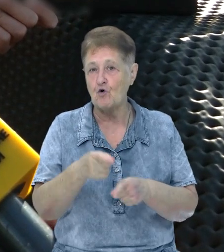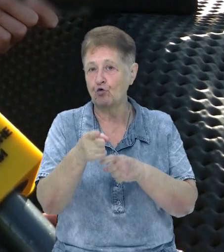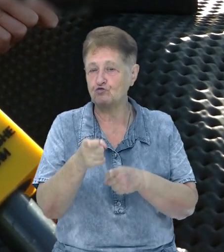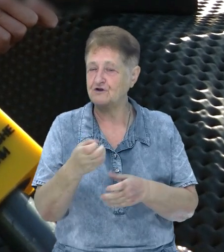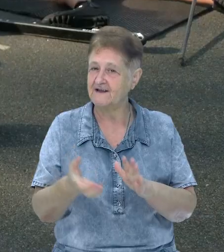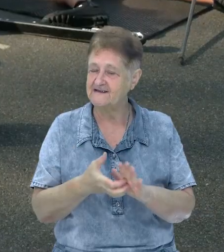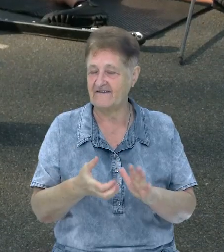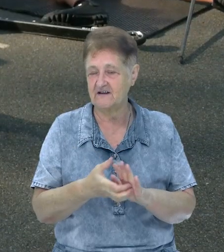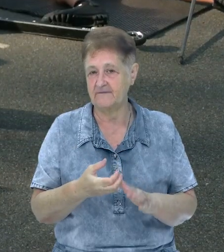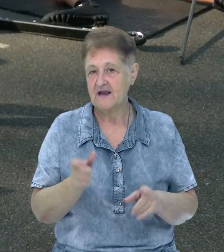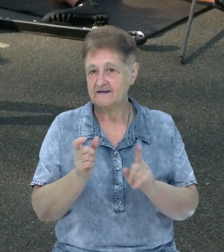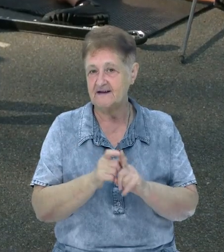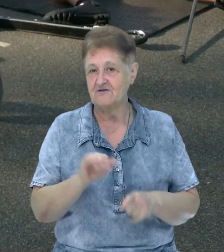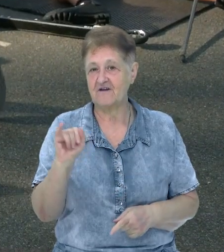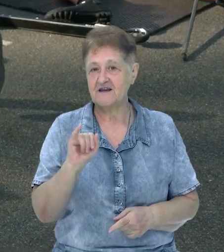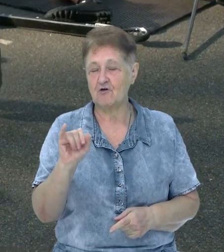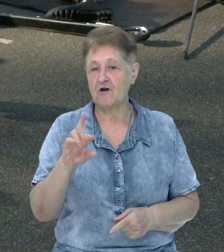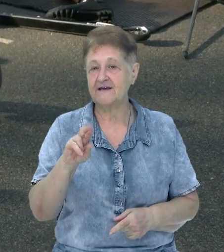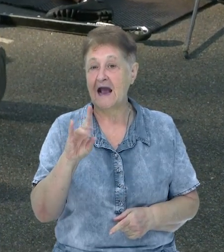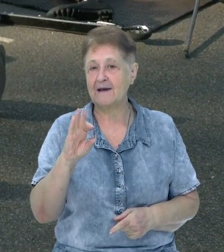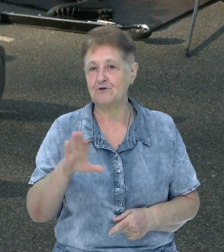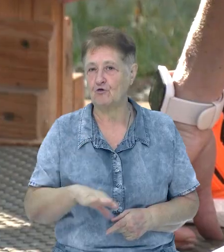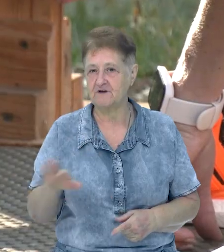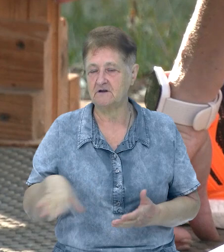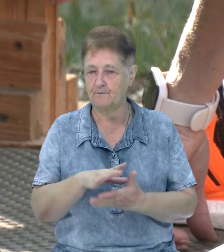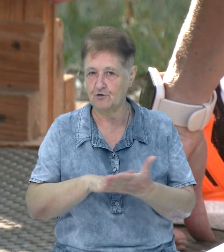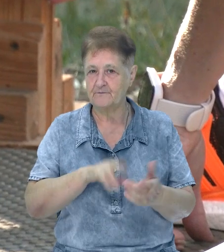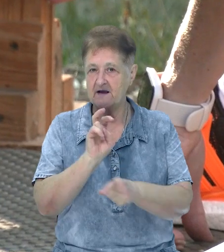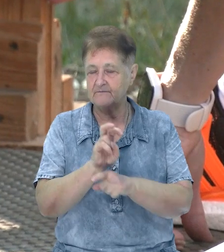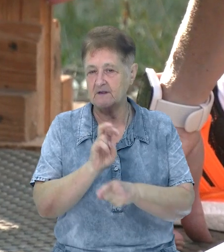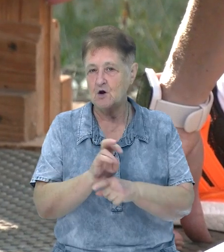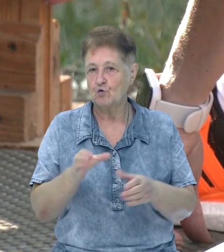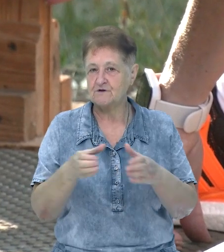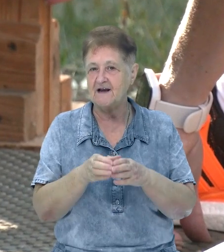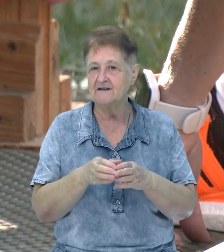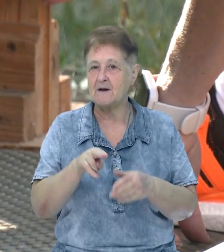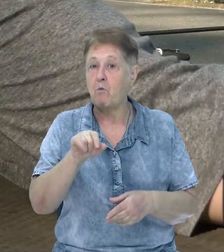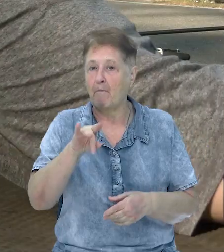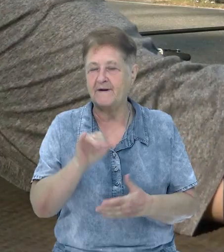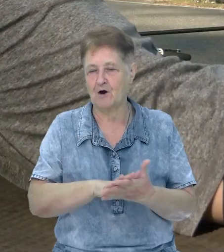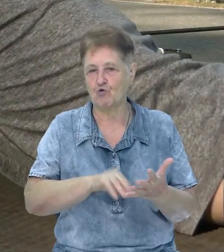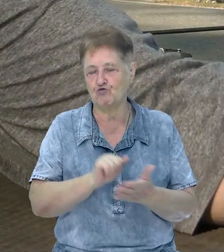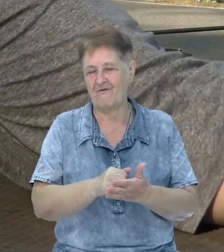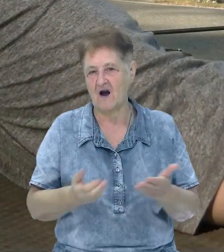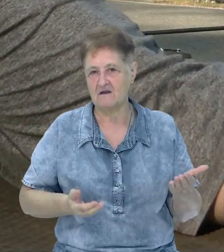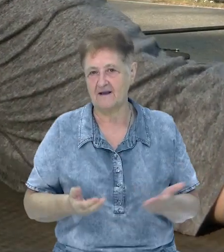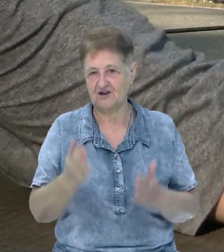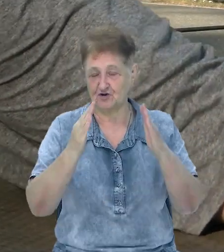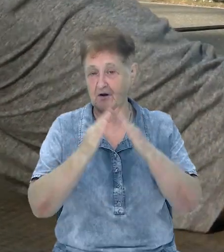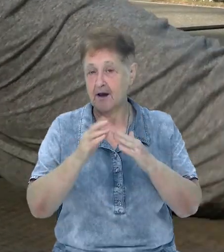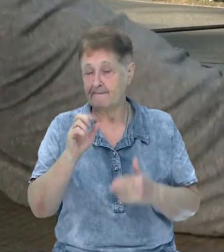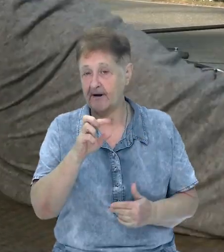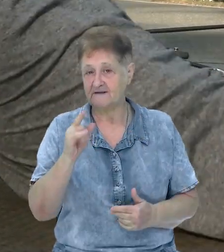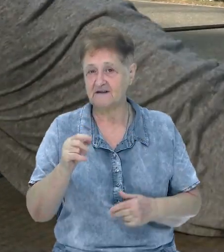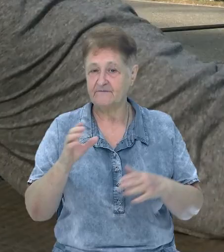може не вистачити. За словами Ігоря Якименка, діти продовжують відвідувати заняття у секції попри руйнування лижної бази. Сформовані